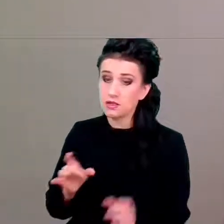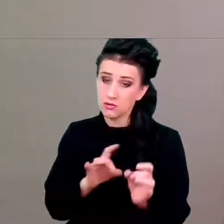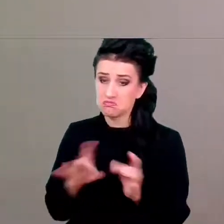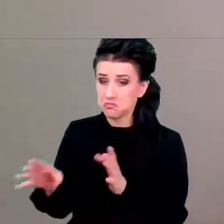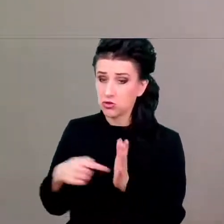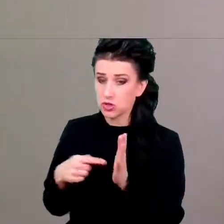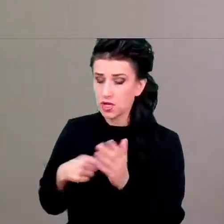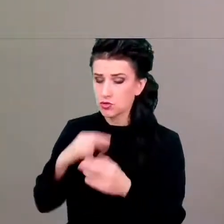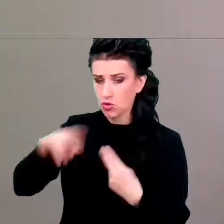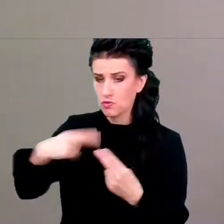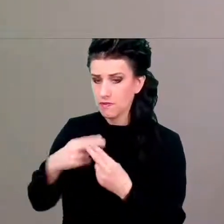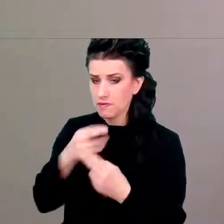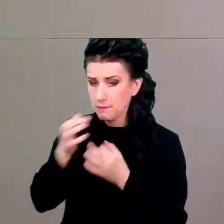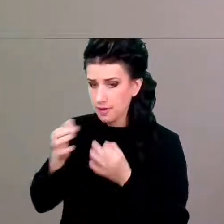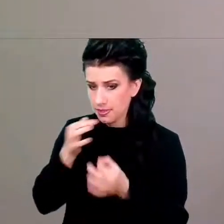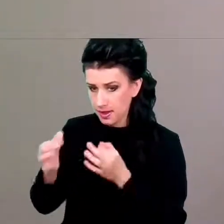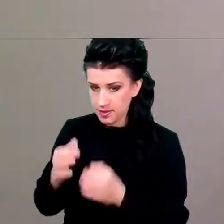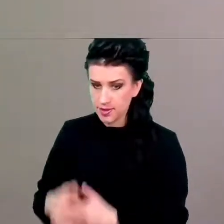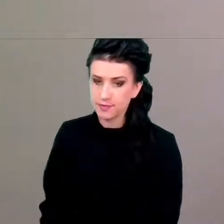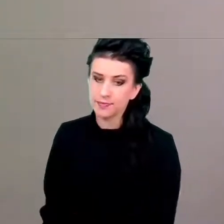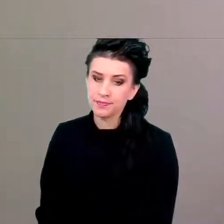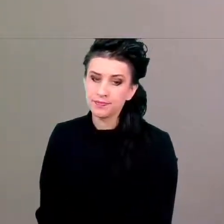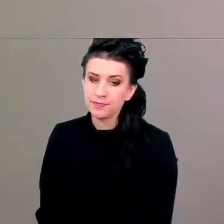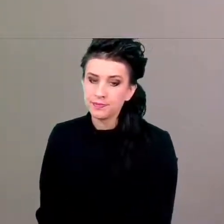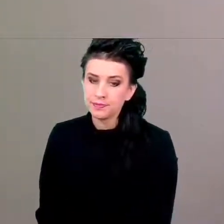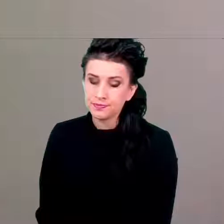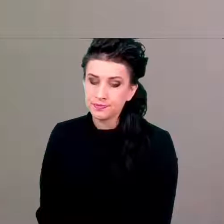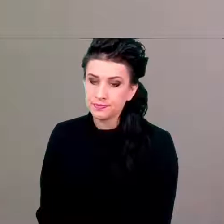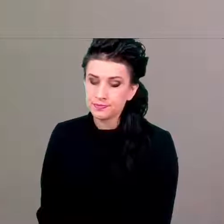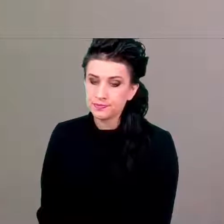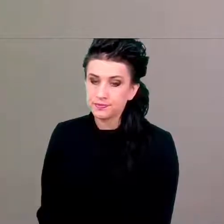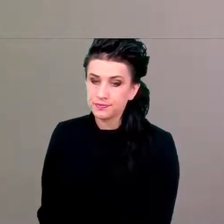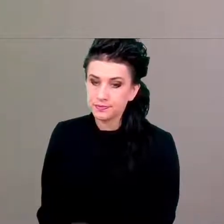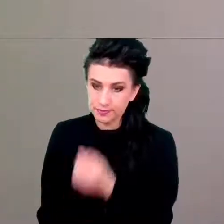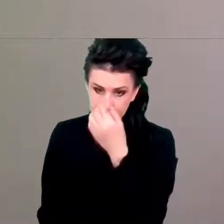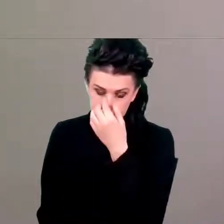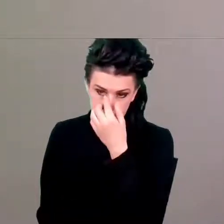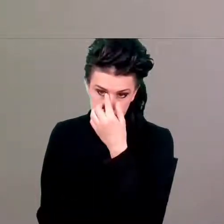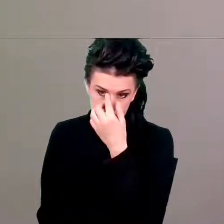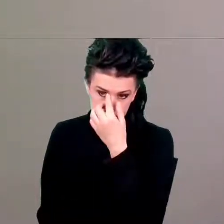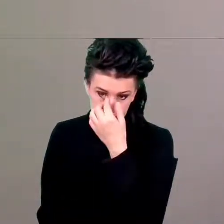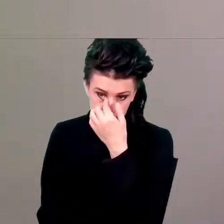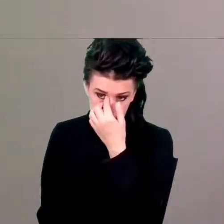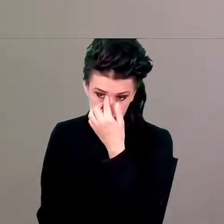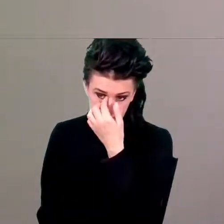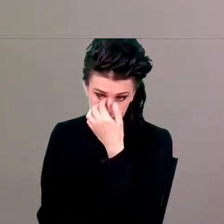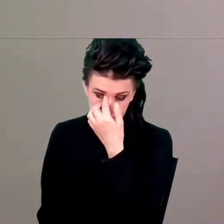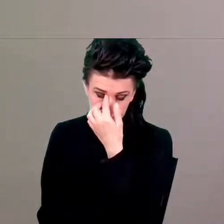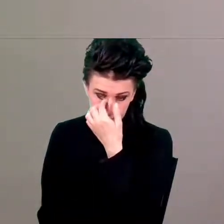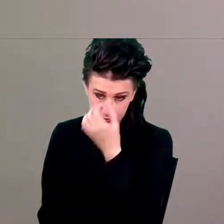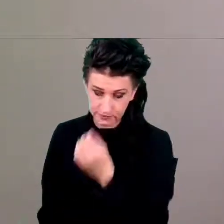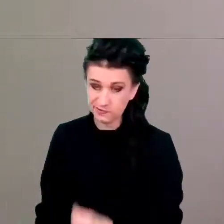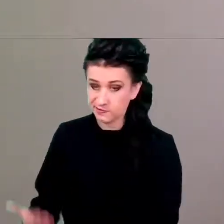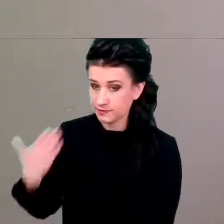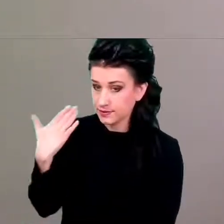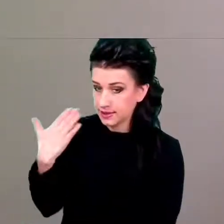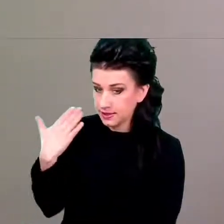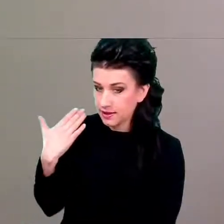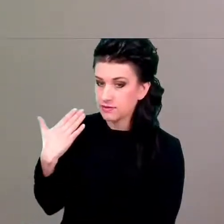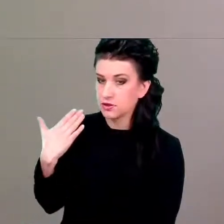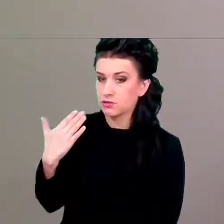bardzo niedawno okazały się artykuły